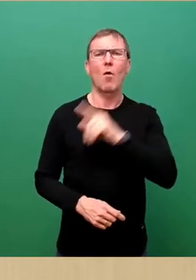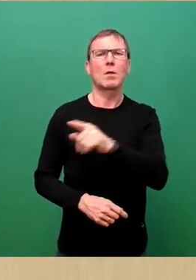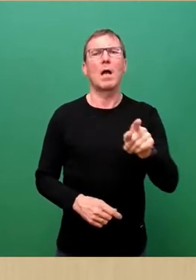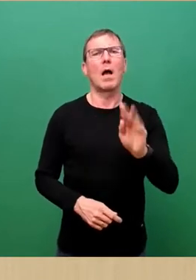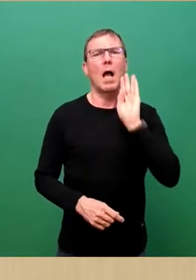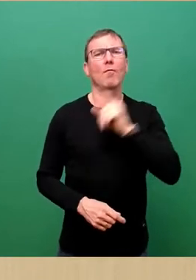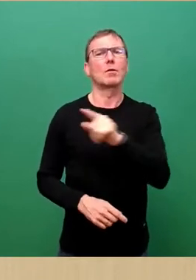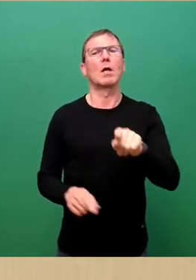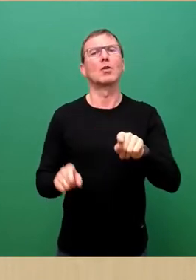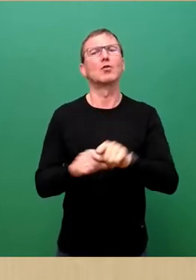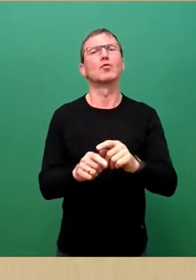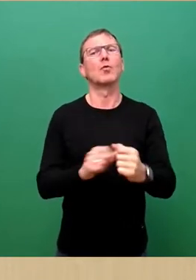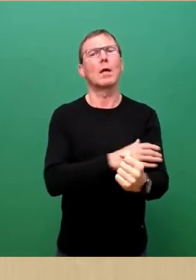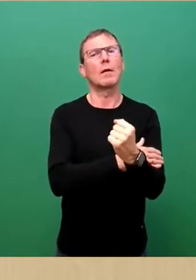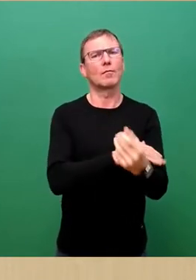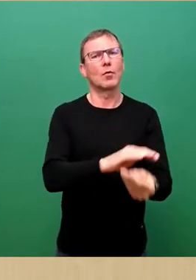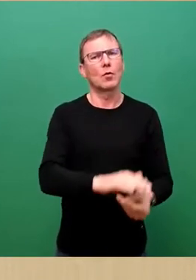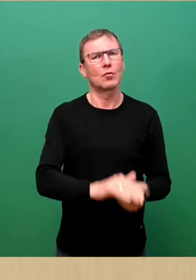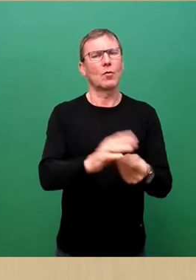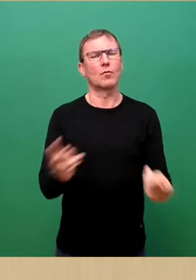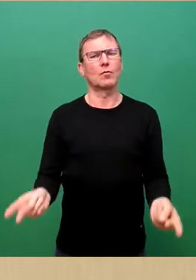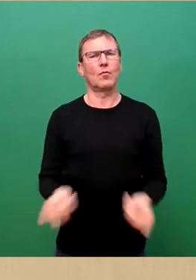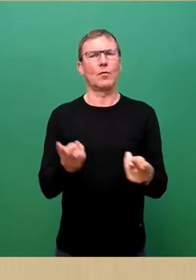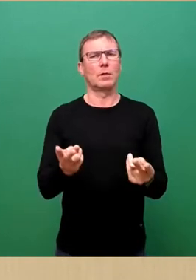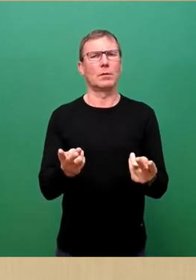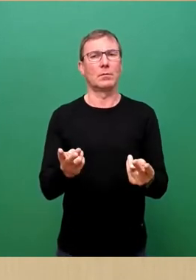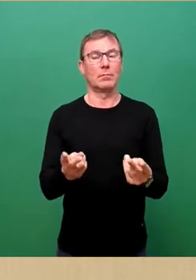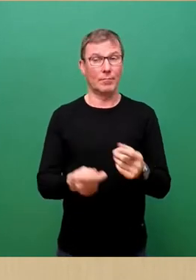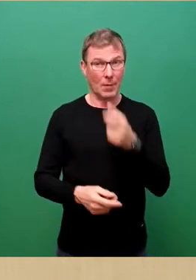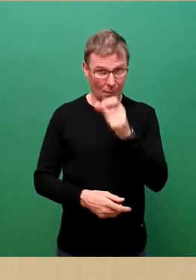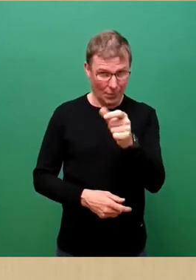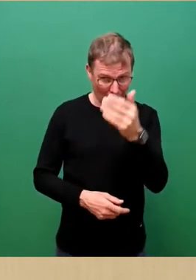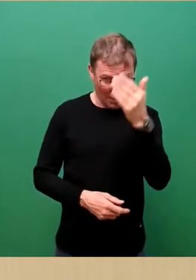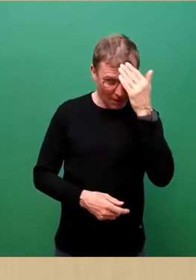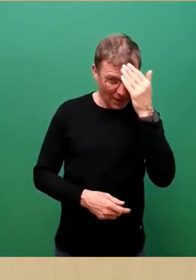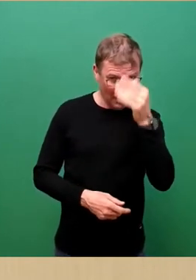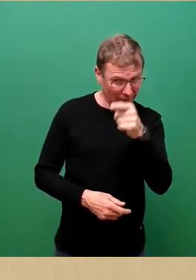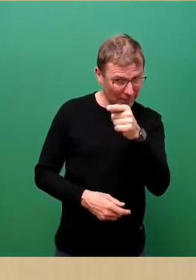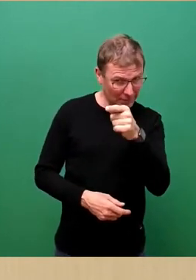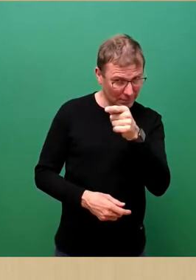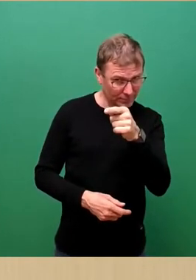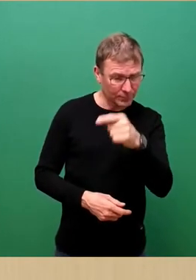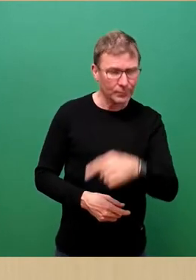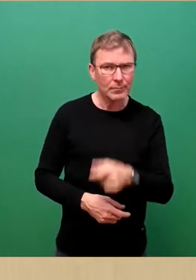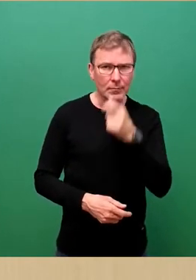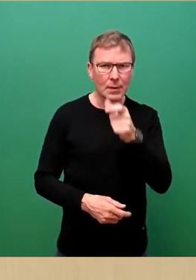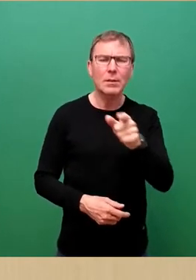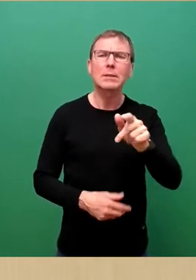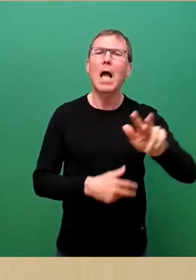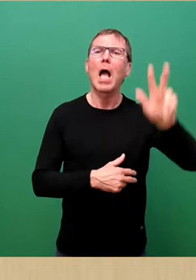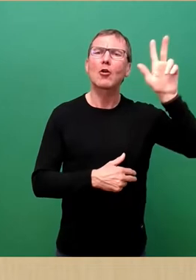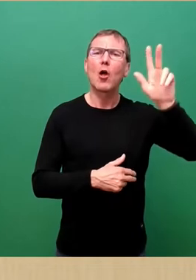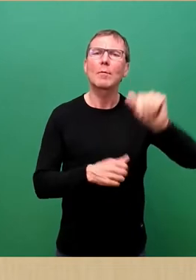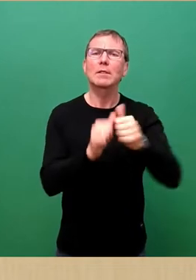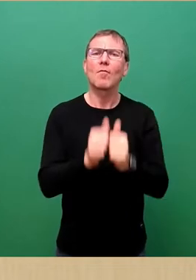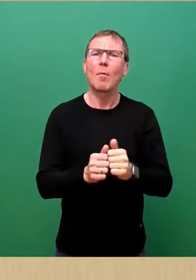nach Kräften zu fördern. Kommen Ihnen diese Worte bekannt vor? In Ihrer Gelöbnisformel bekannten Sie sich